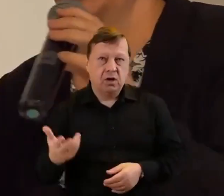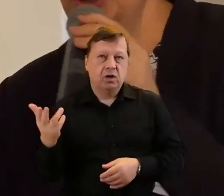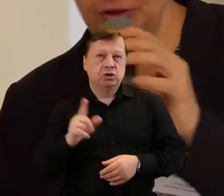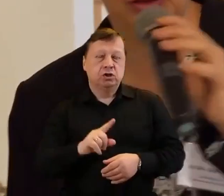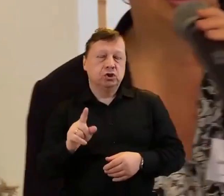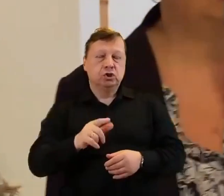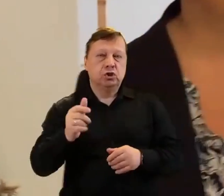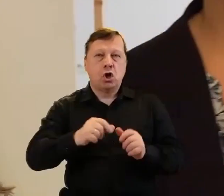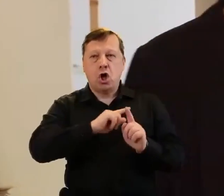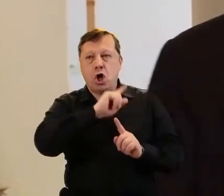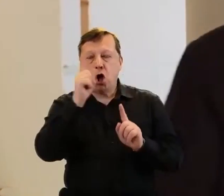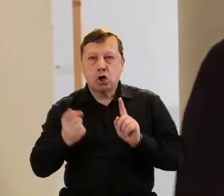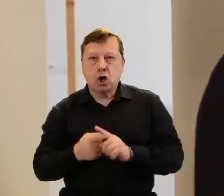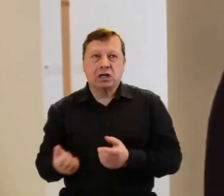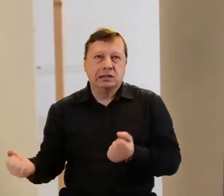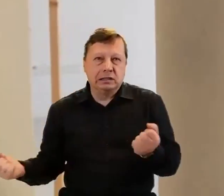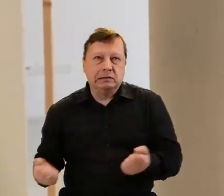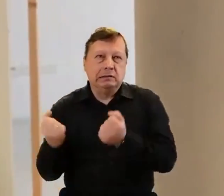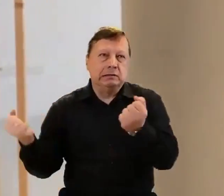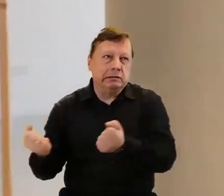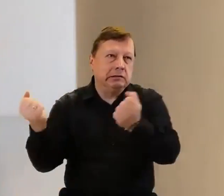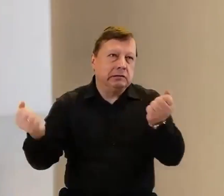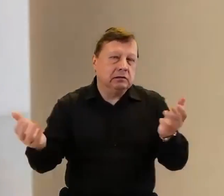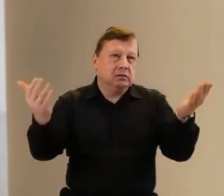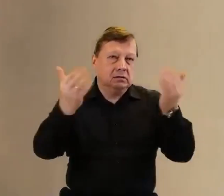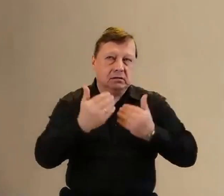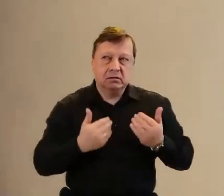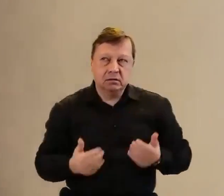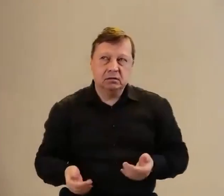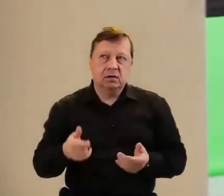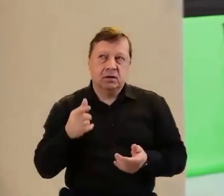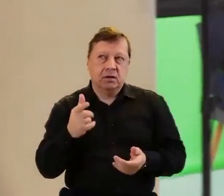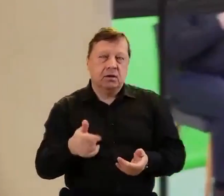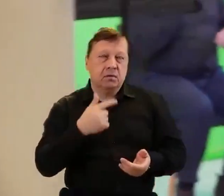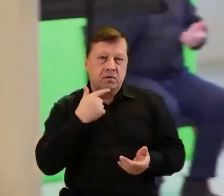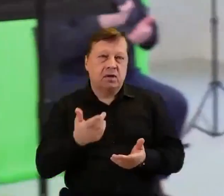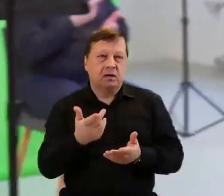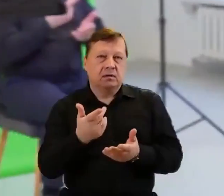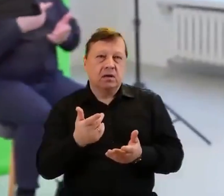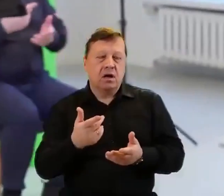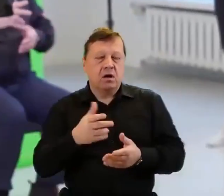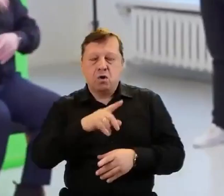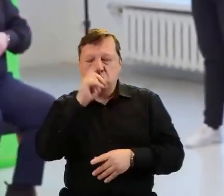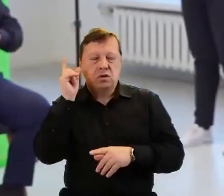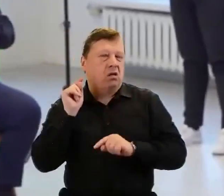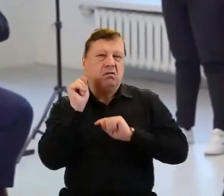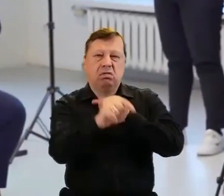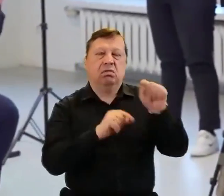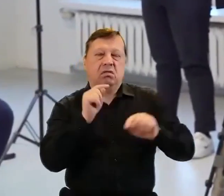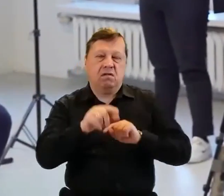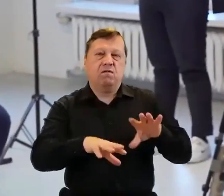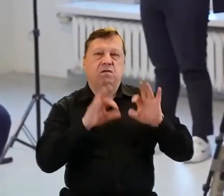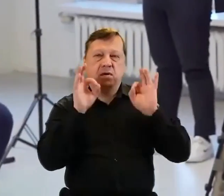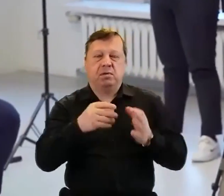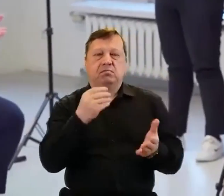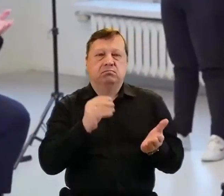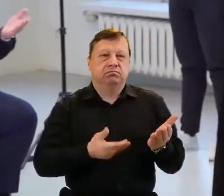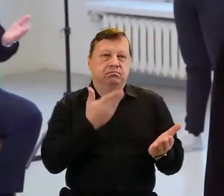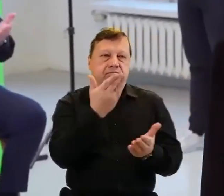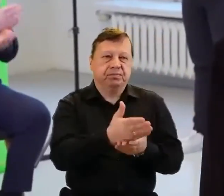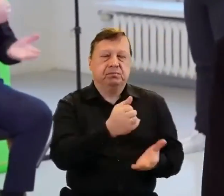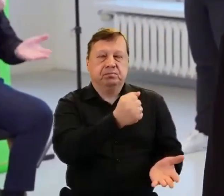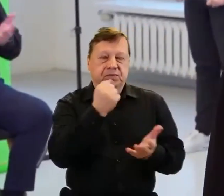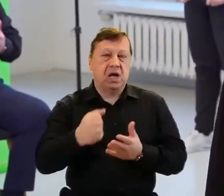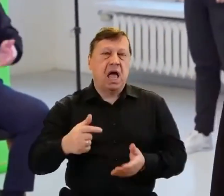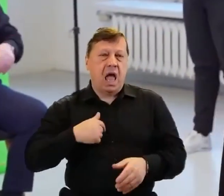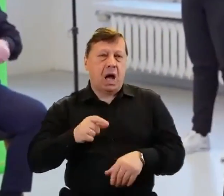zdobywać te środki, to ludzie wybierają chyba tą krótszą opcję, nie żebym była przeciwko projektom,